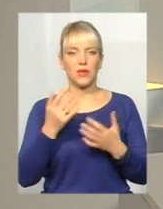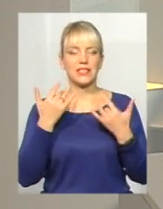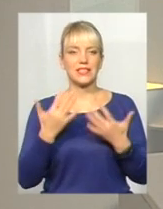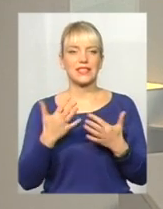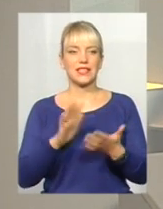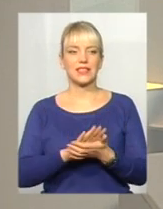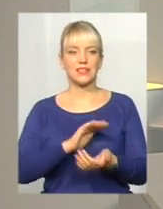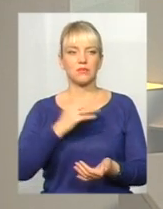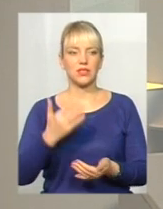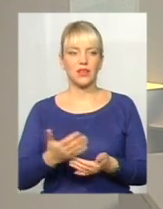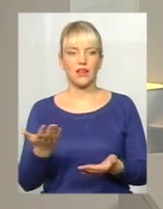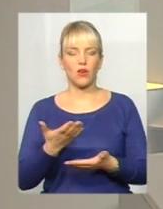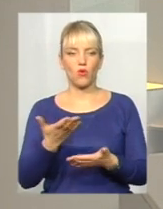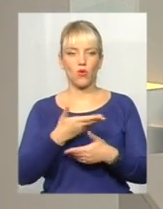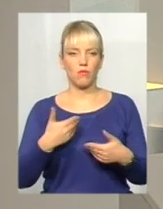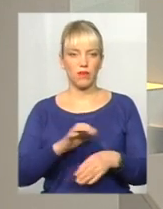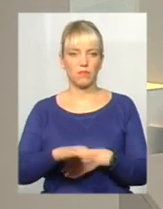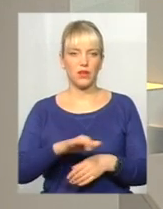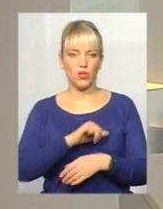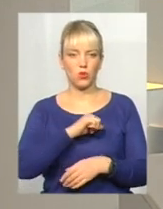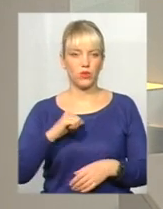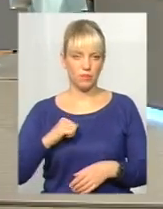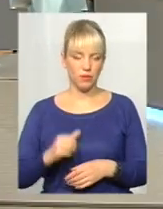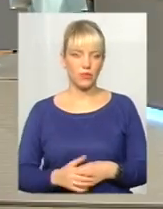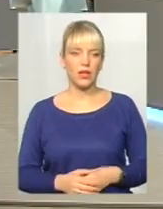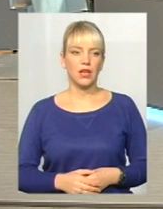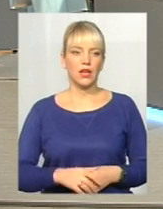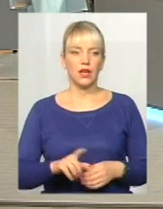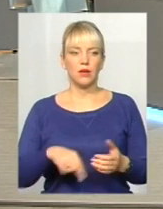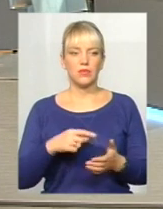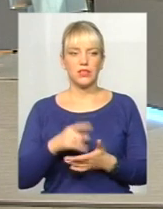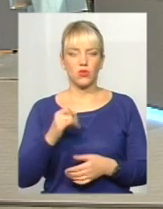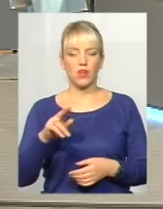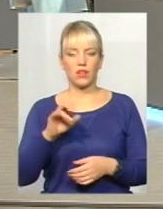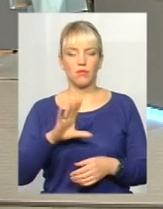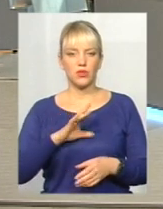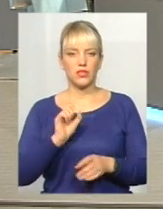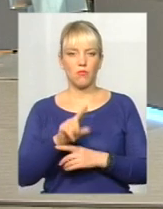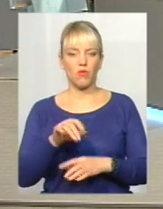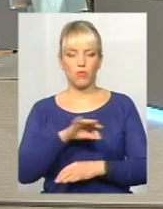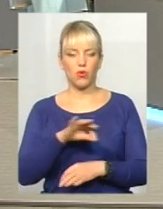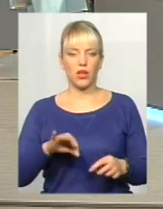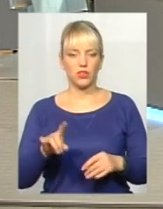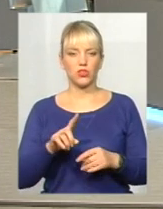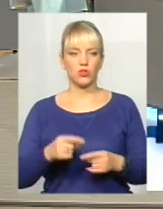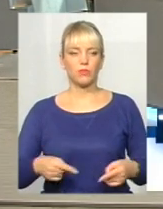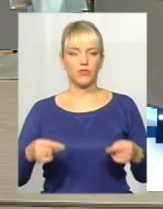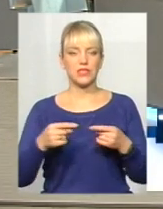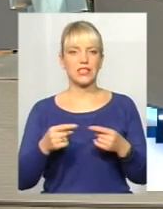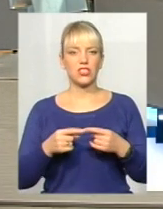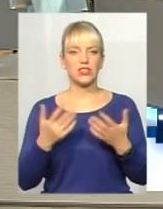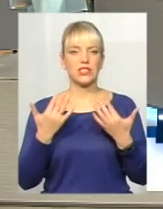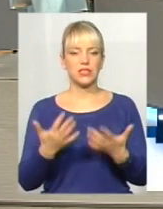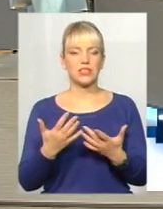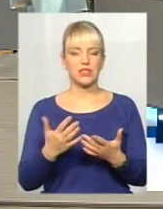сміття і якого ми генеруємо. Так, міською радою замовлено був проєкт, такий, визначити морфологію відходів, що